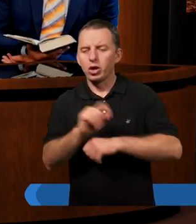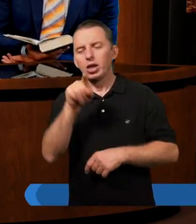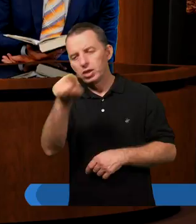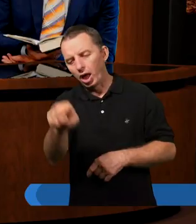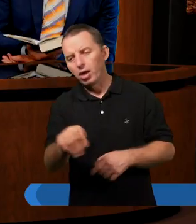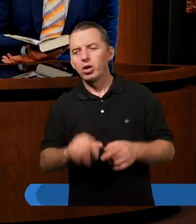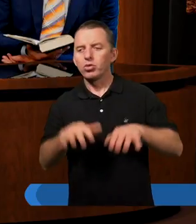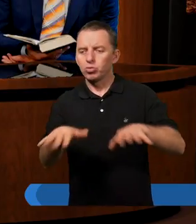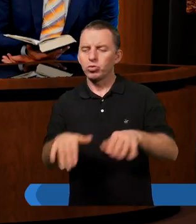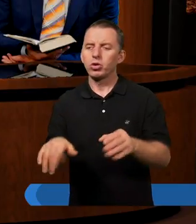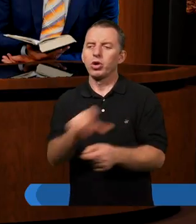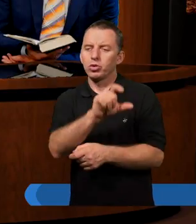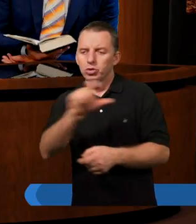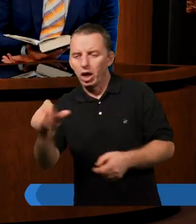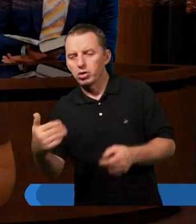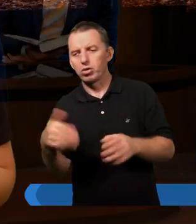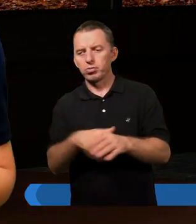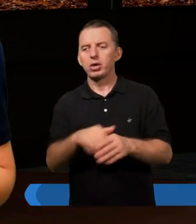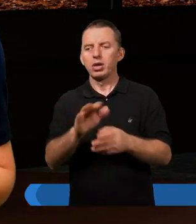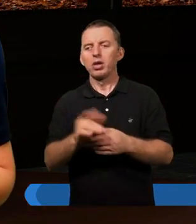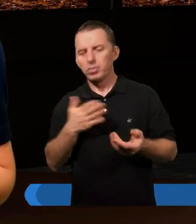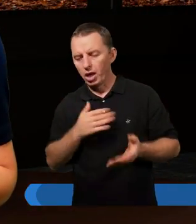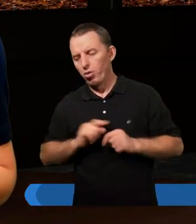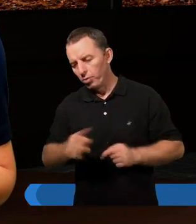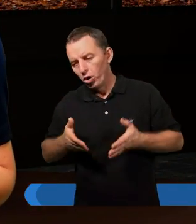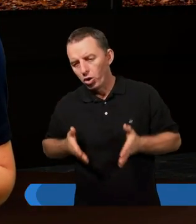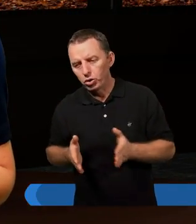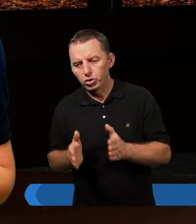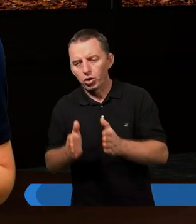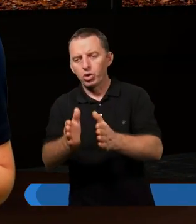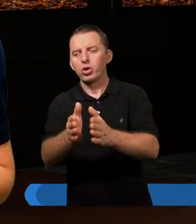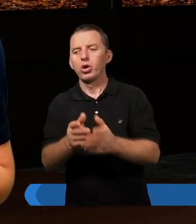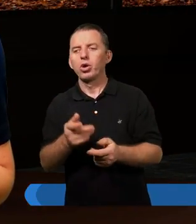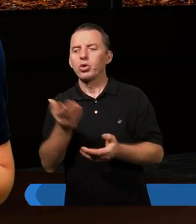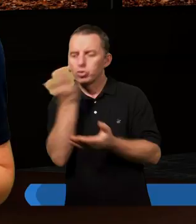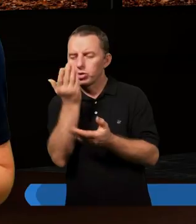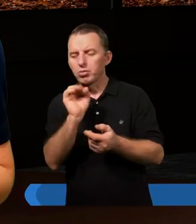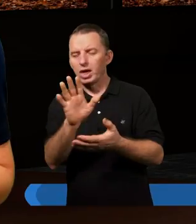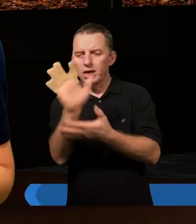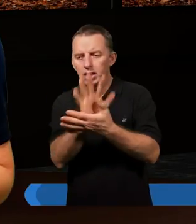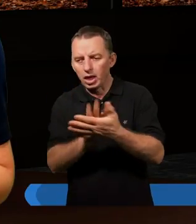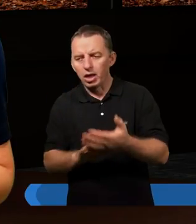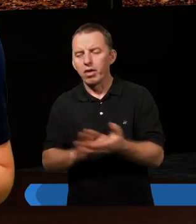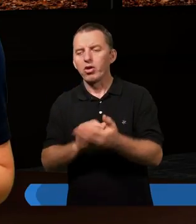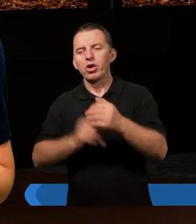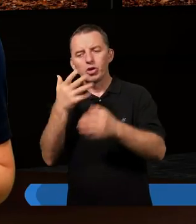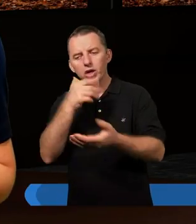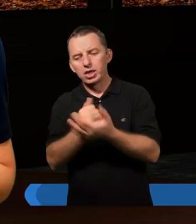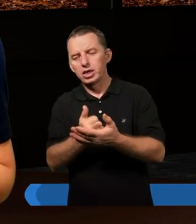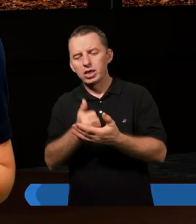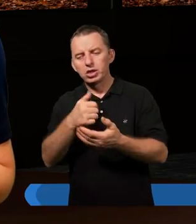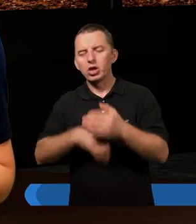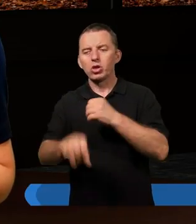tam spędzić dużo czasu. On do Rzymu wybierał się tylko po drodze. Ja przeczytam taki tekst, który jest w liście do Rzymian,